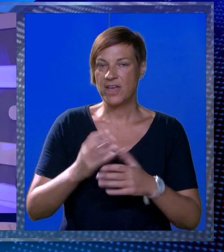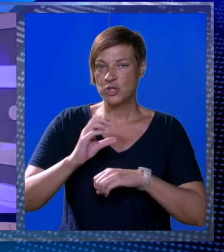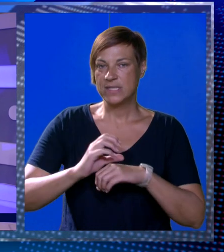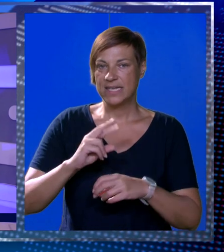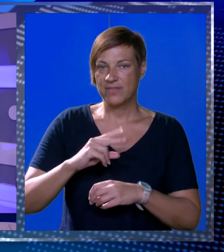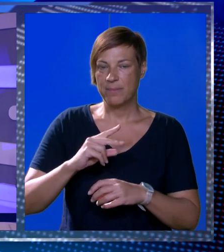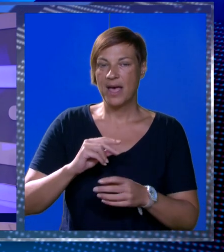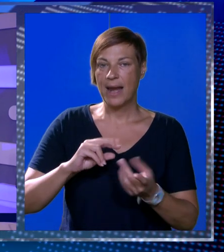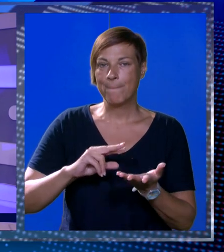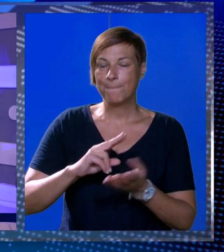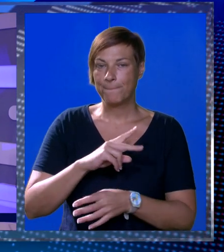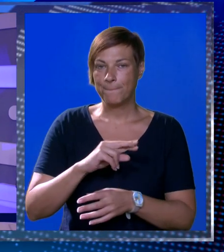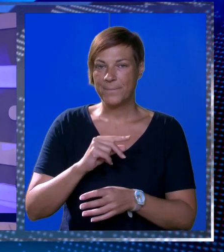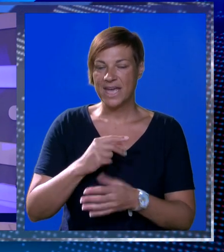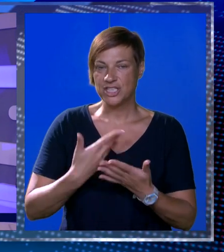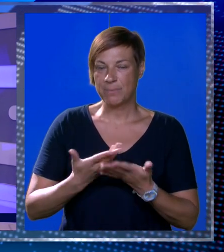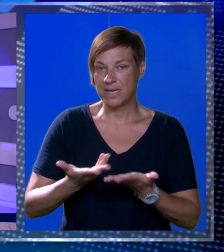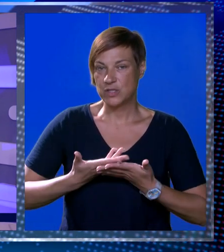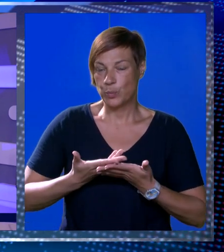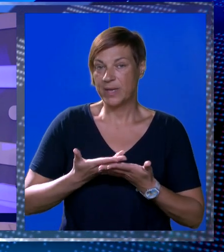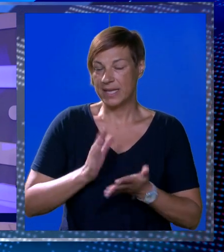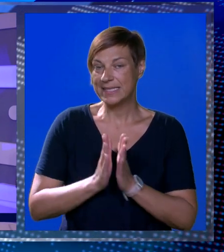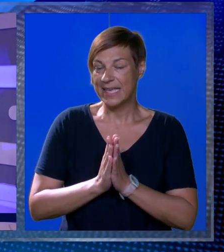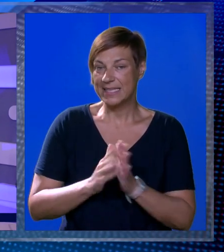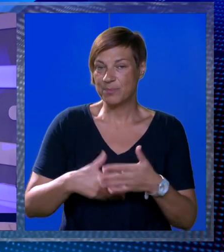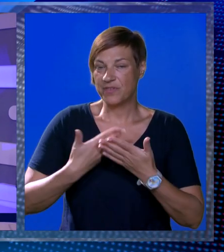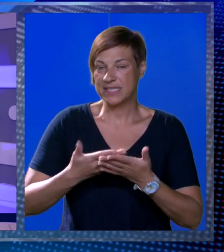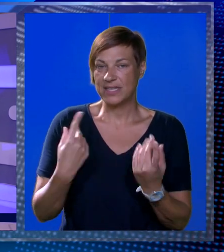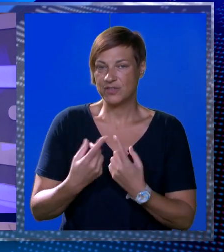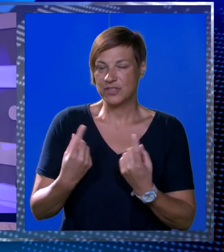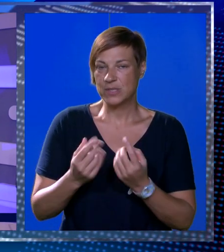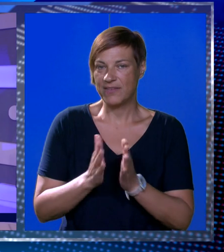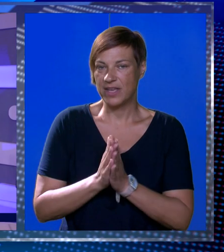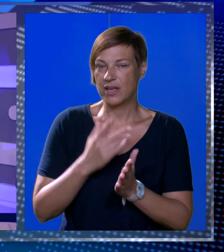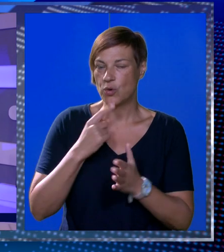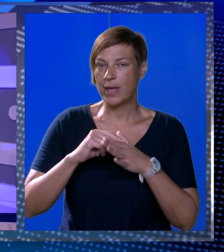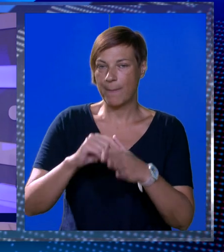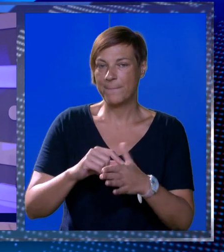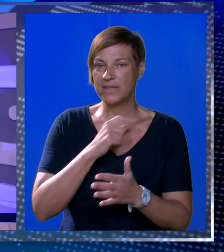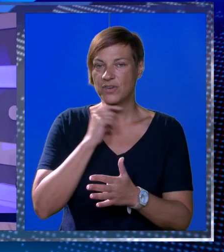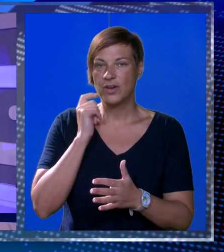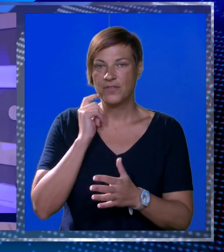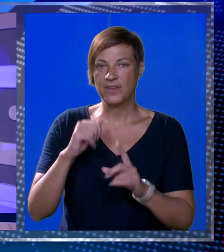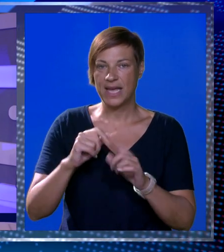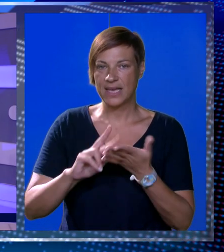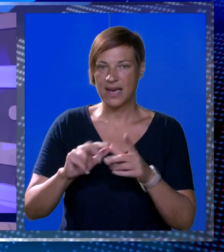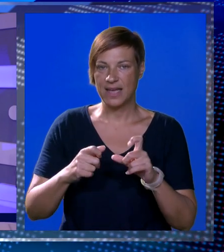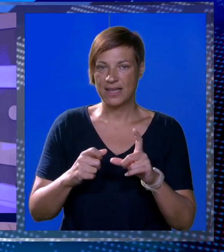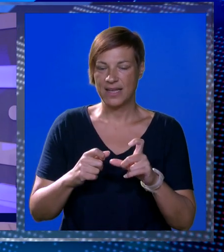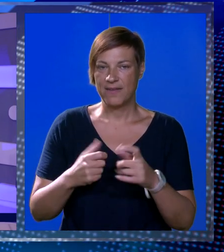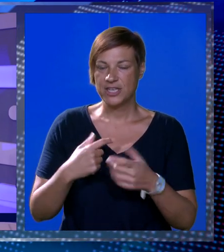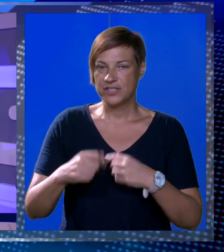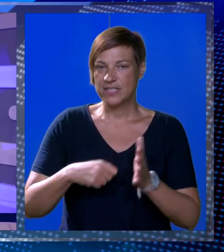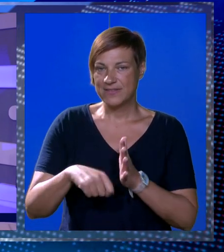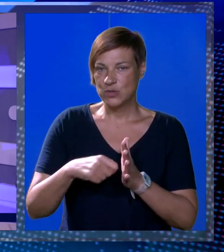U crkvi male braće, redovnice i redovnici su imali prigodu za ispovjeda, zatim su slavili euharistiju koju je predvodio Pratomislav Kraljević.